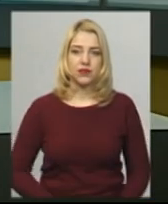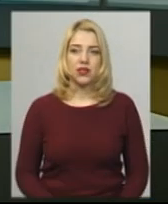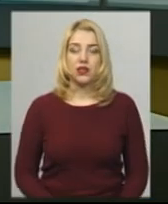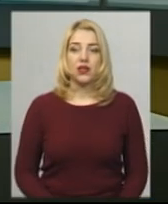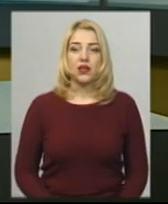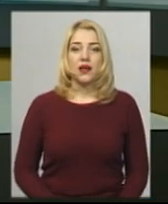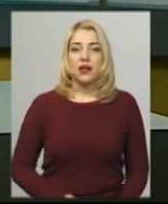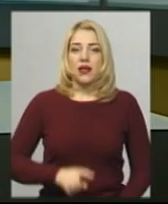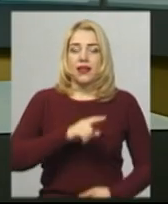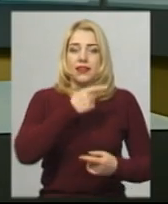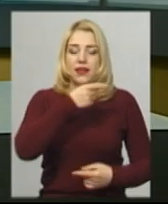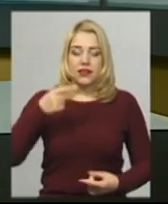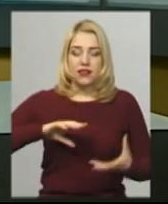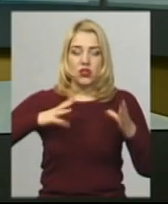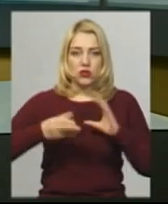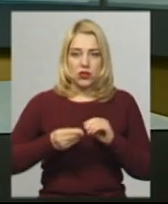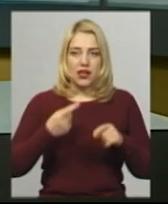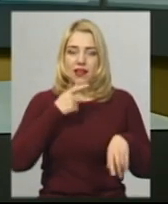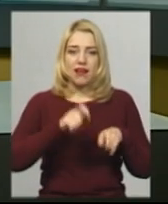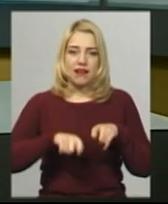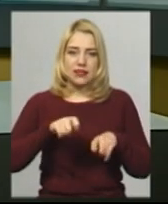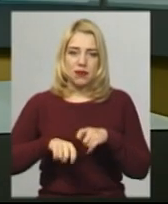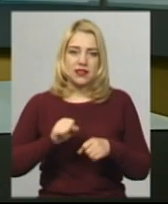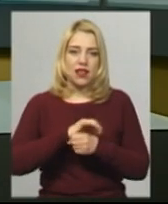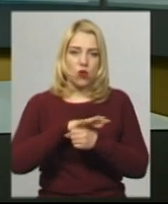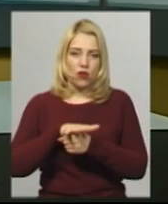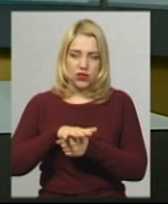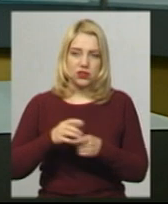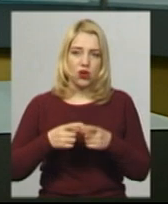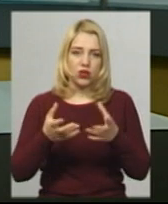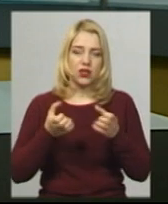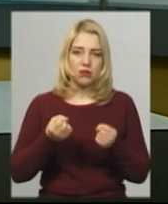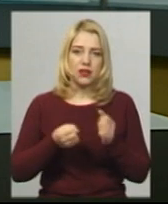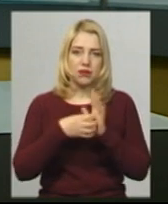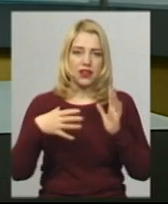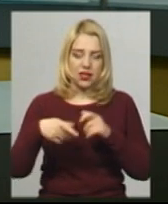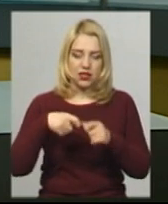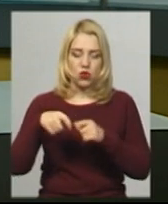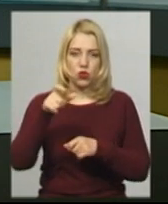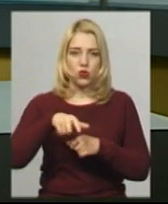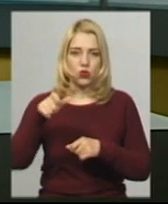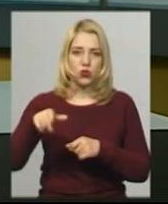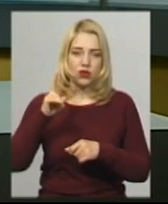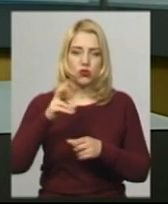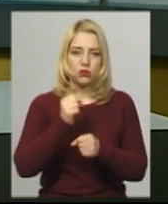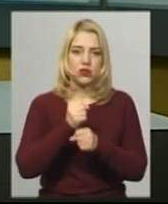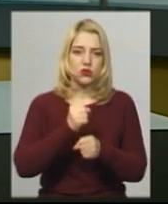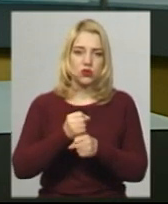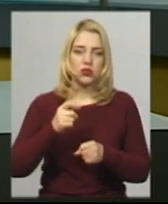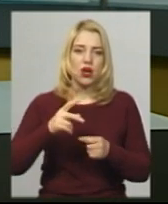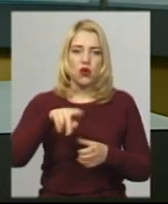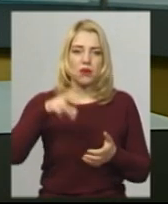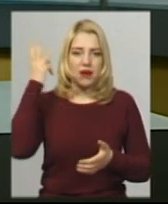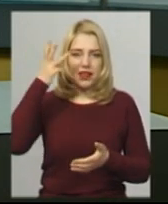Негативний результат експрес-тесту на ковід-19 сьогодні отримали 15 кондукторів, які працюють у Хмельницькому